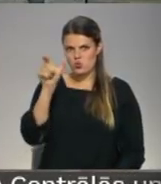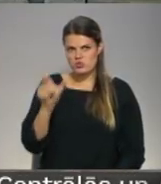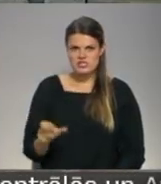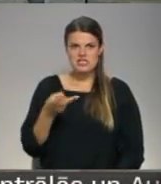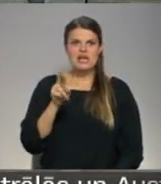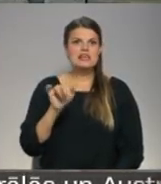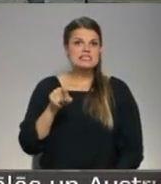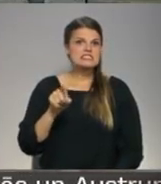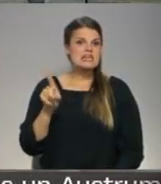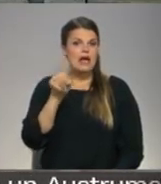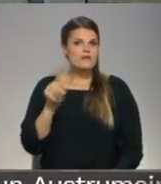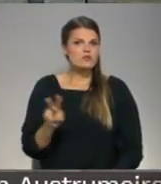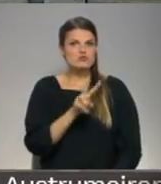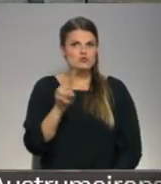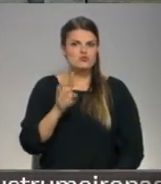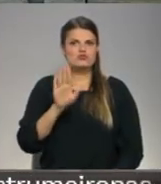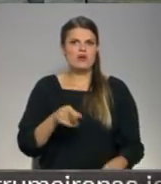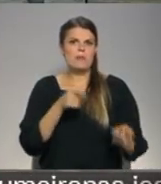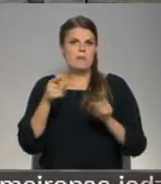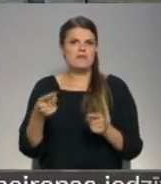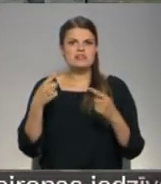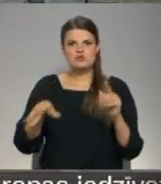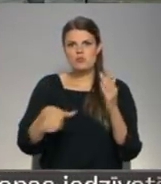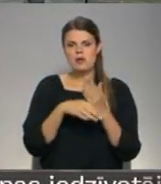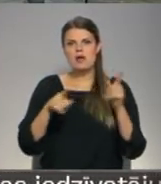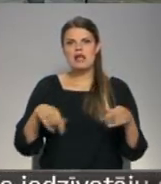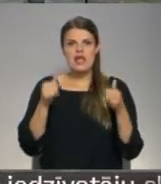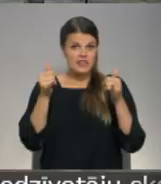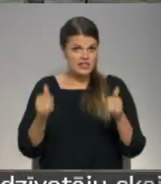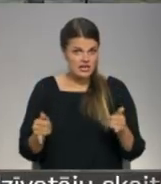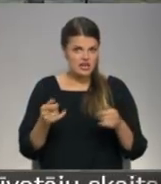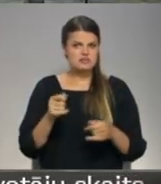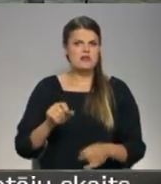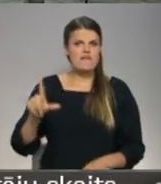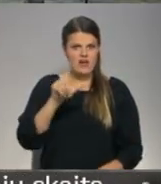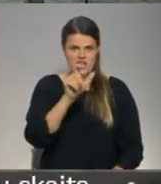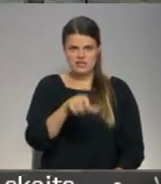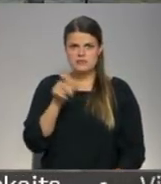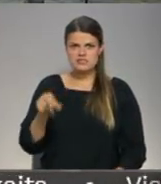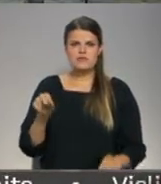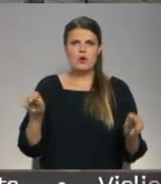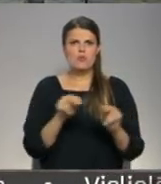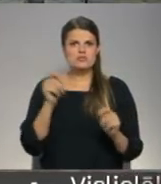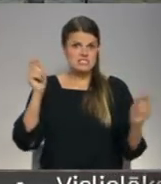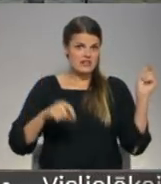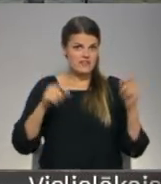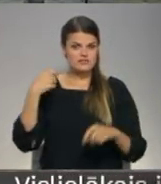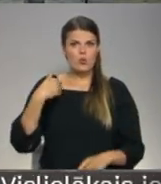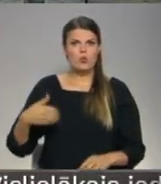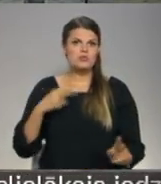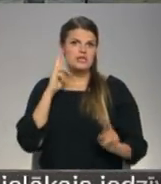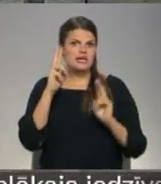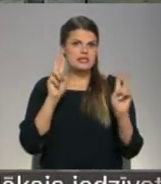kuldīdznieks Kristaps Kaņuks, kurš var pārvietoties ar citu palīdzību tikai rātiņkrāslā. Varākiem cilvēkiem mūzikas festivālā